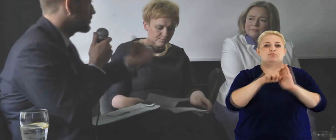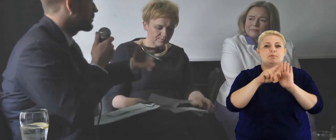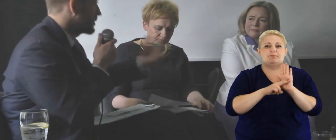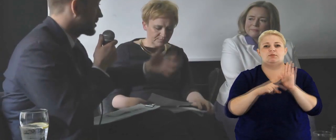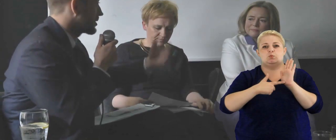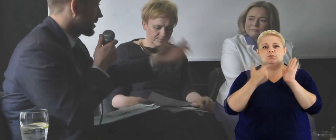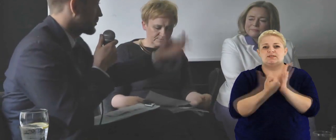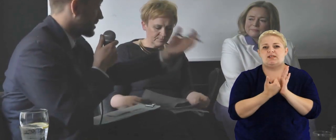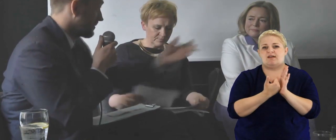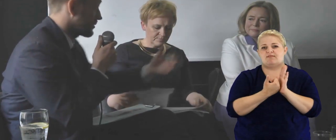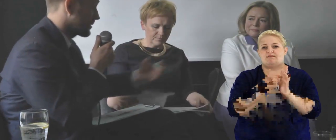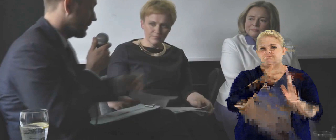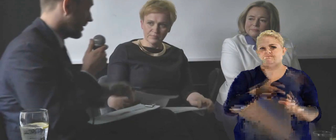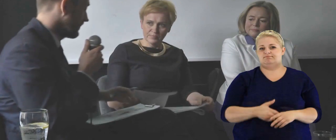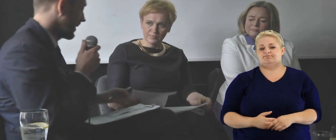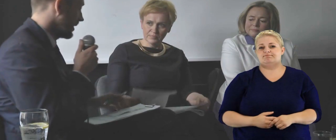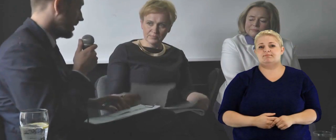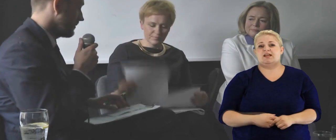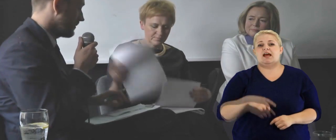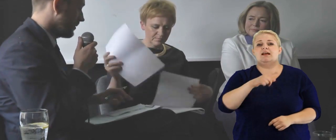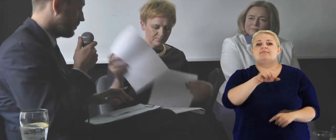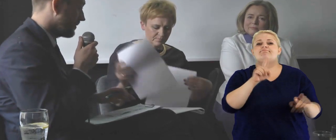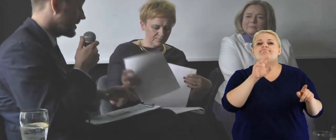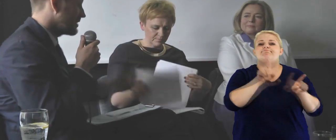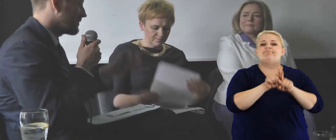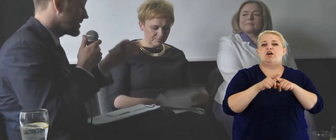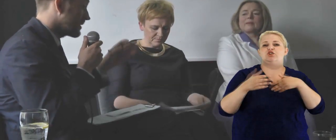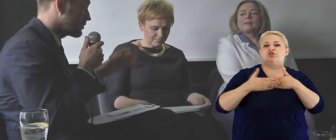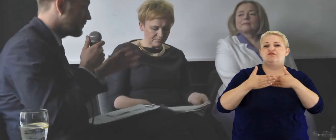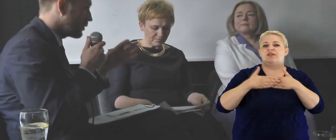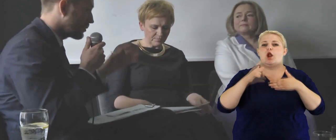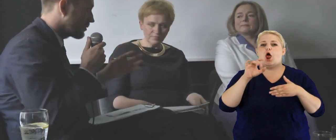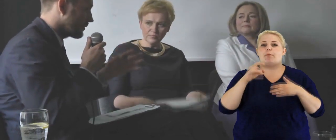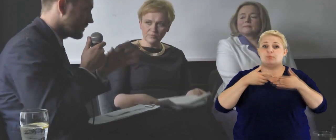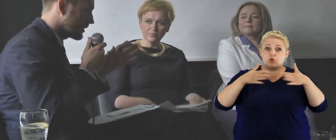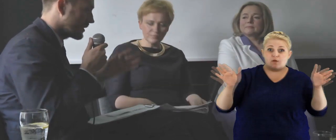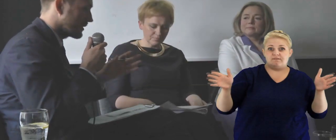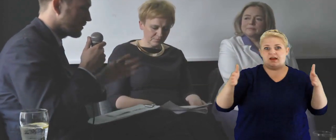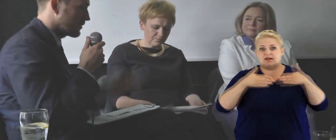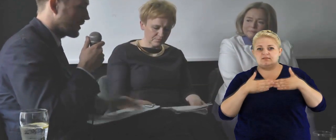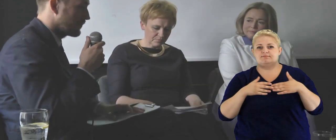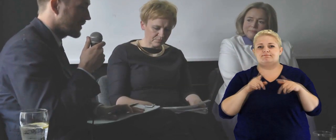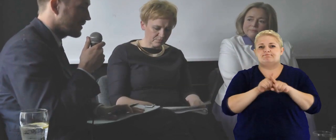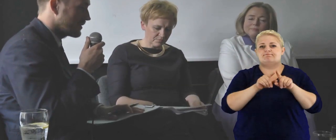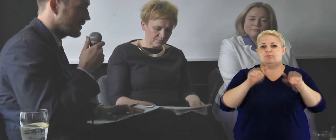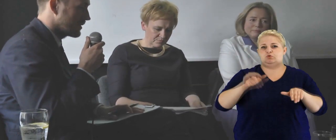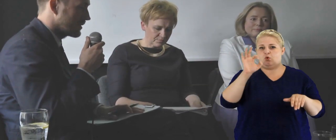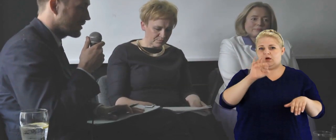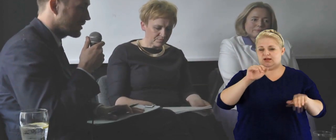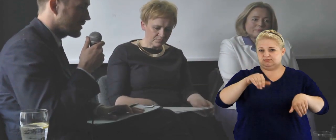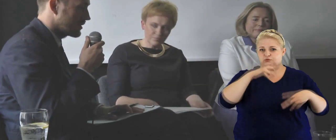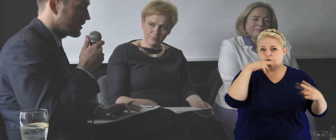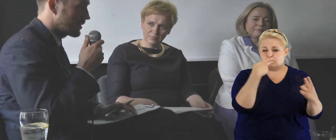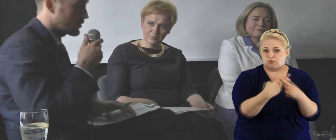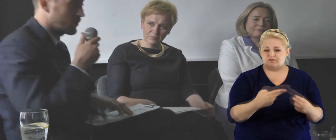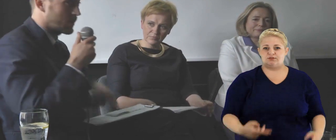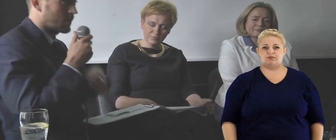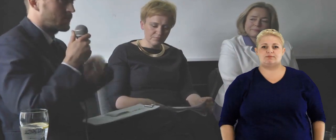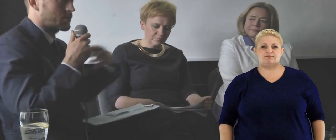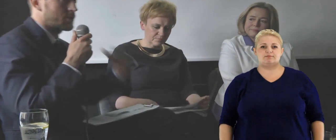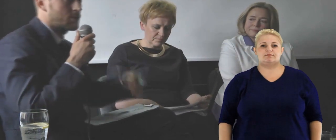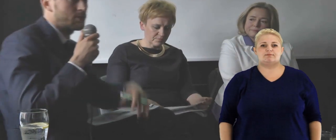konkretne przepisy, czy jaka ustawa została wylobowana i kwestia drzwi obrotowych, która też jest, jest